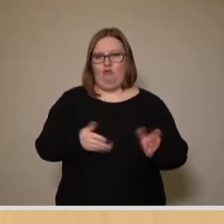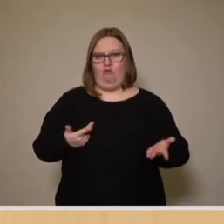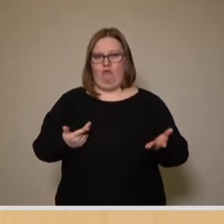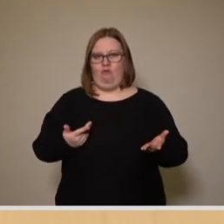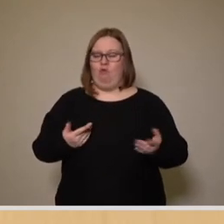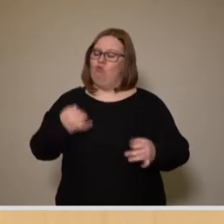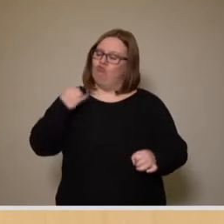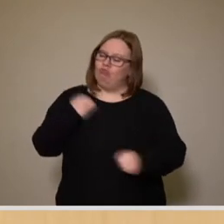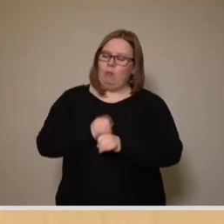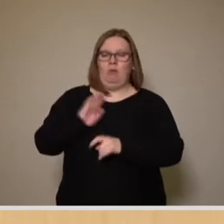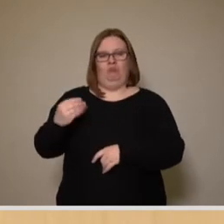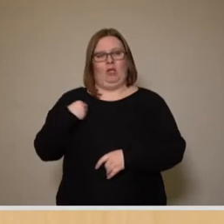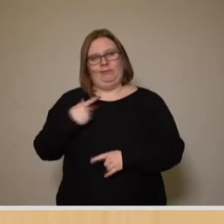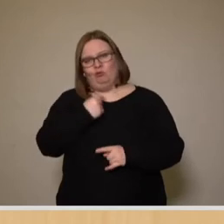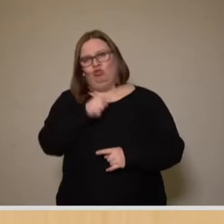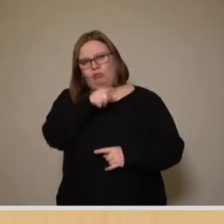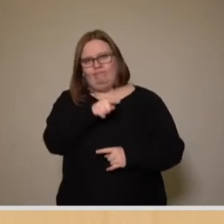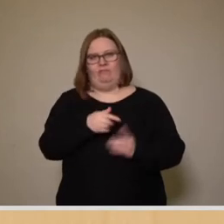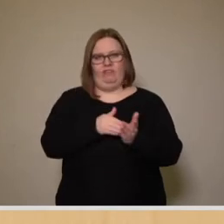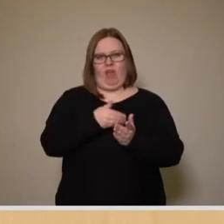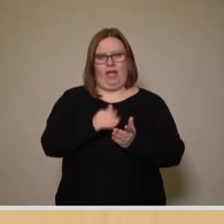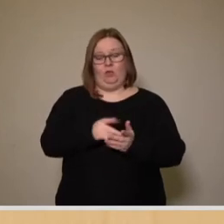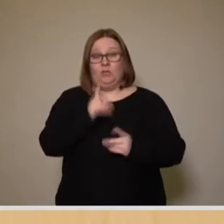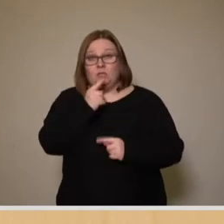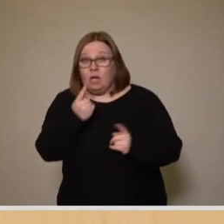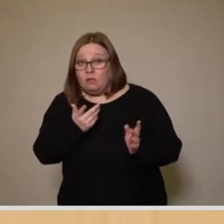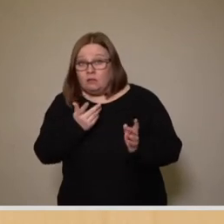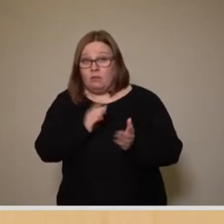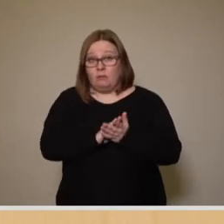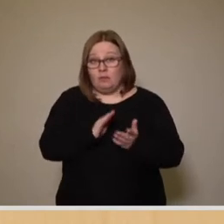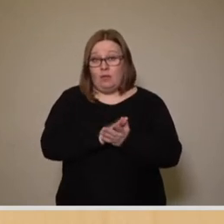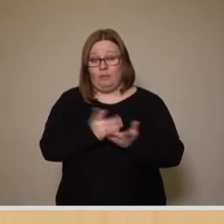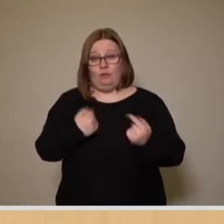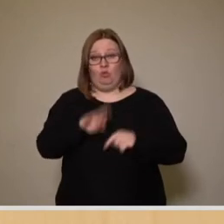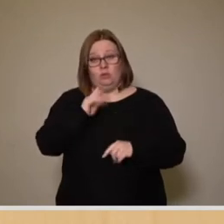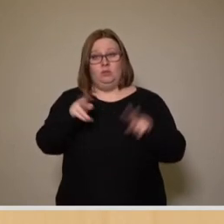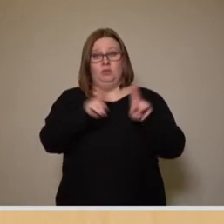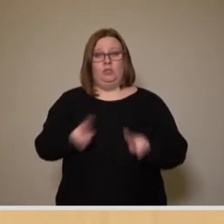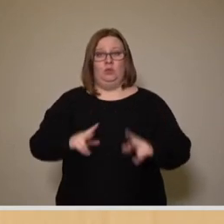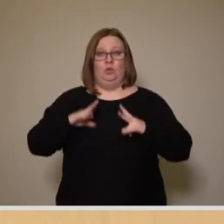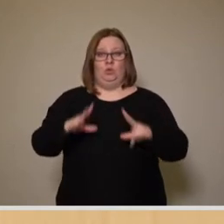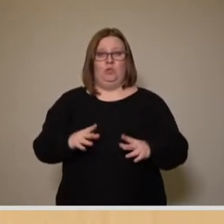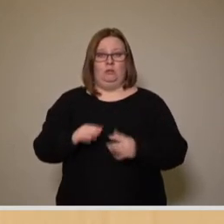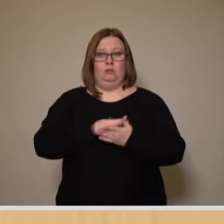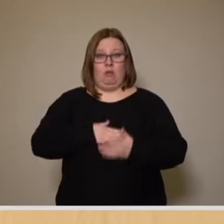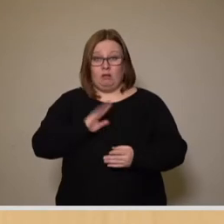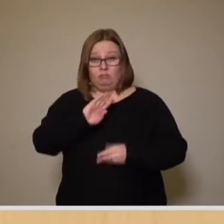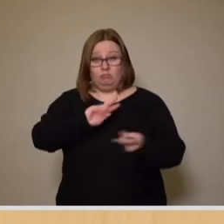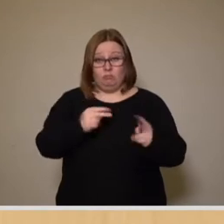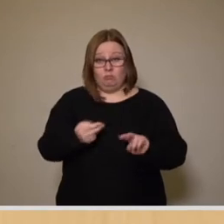war immer groß und die Erwartungen, Jahr um Jahr endlich in ein der Bestimmung nach saniertes Gesundheitsbad zu können.